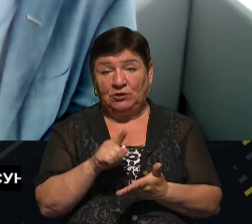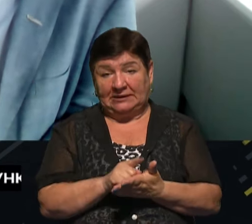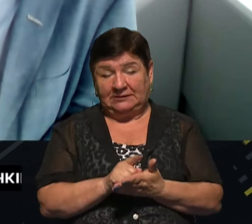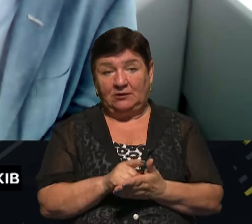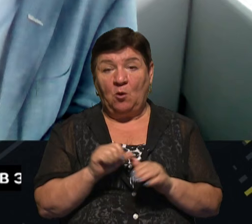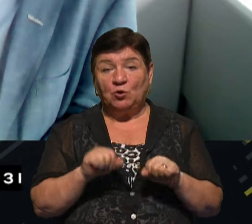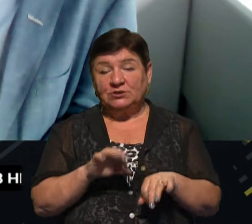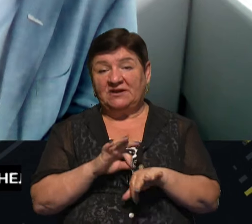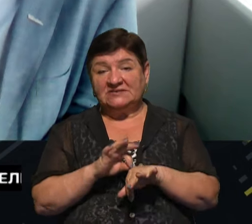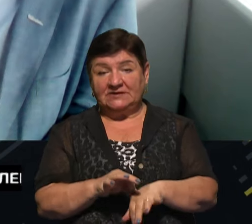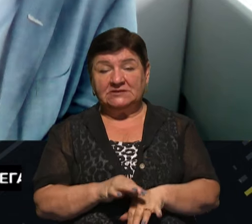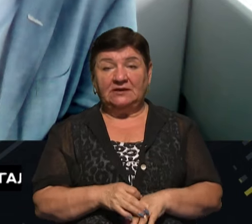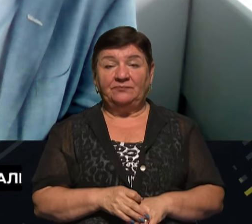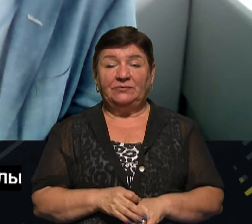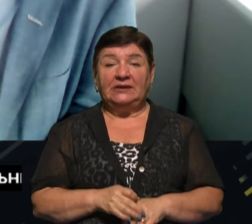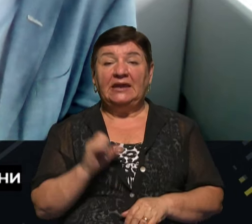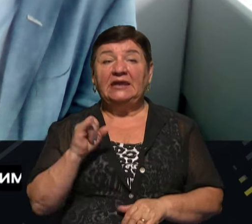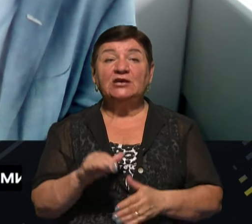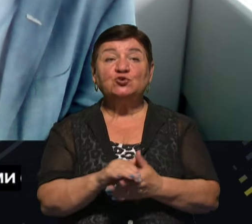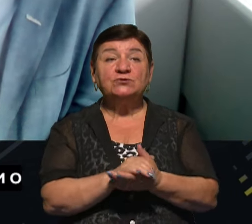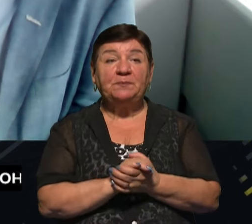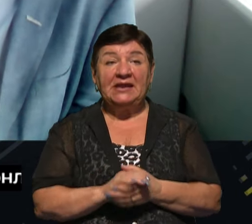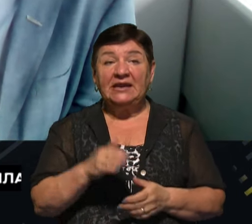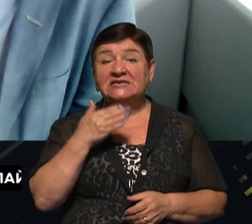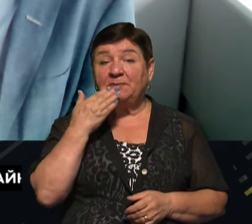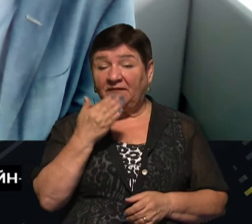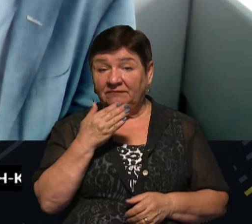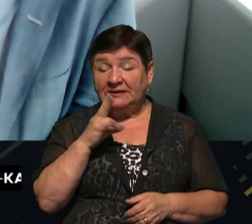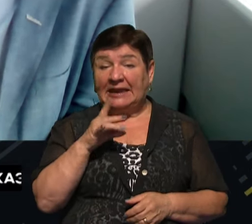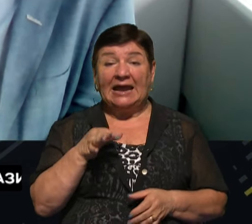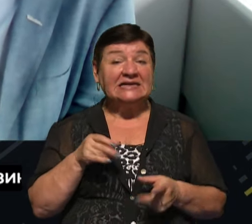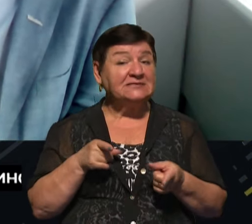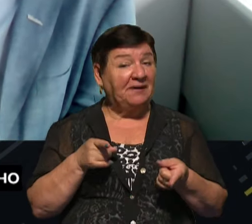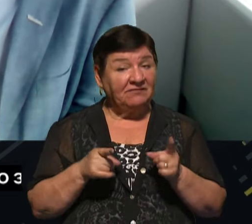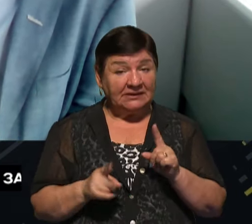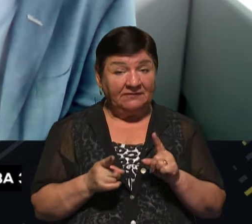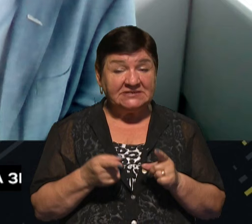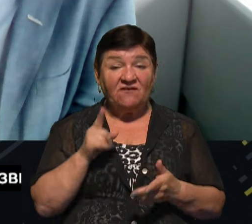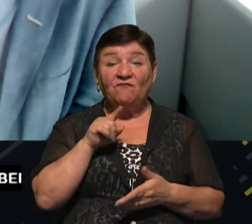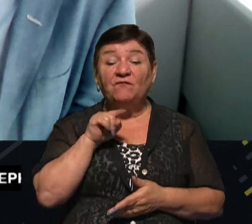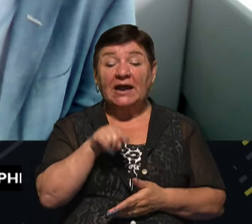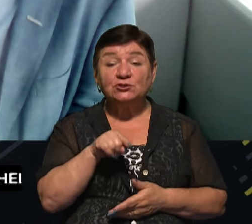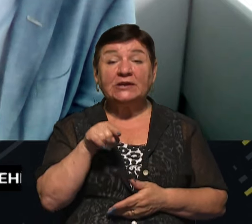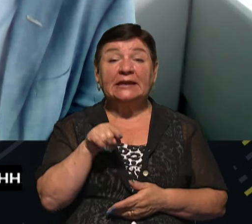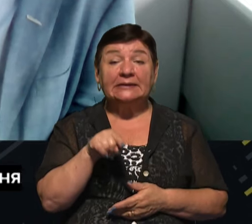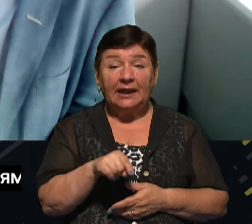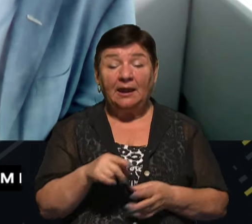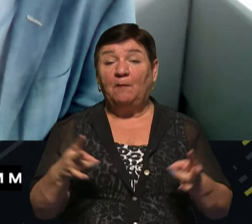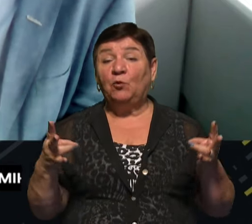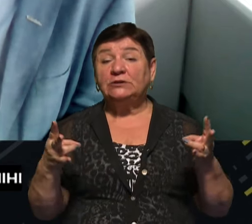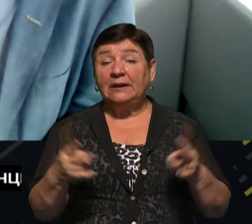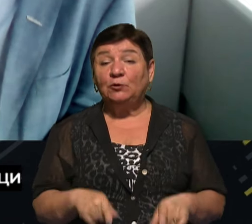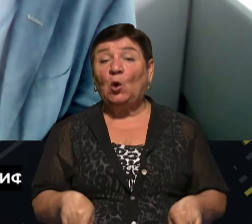І суспільний запит на справедливість вказує на те, що потрібно також